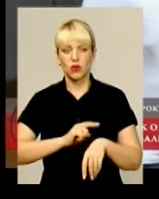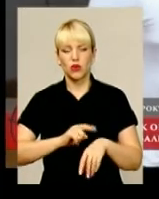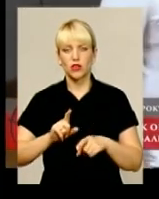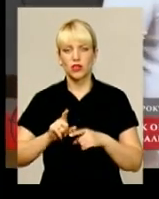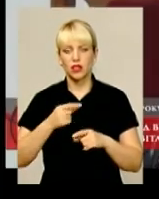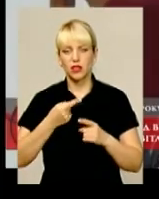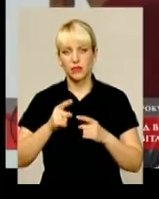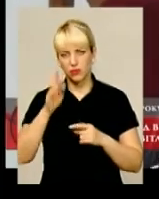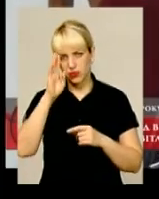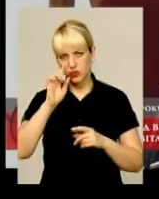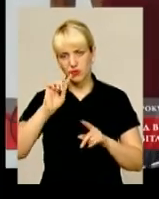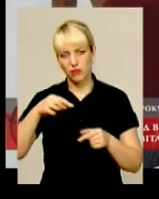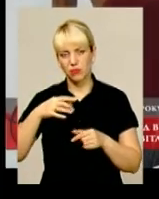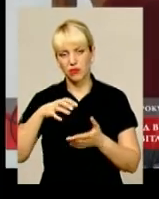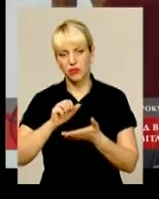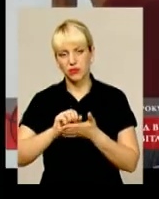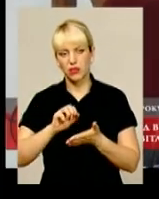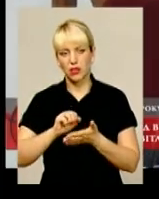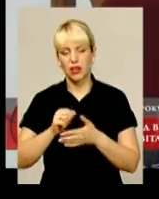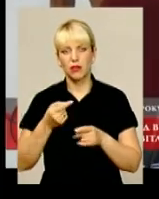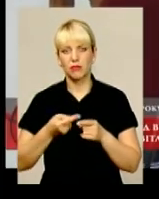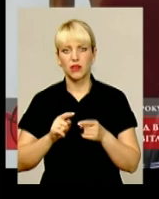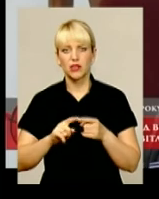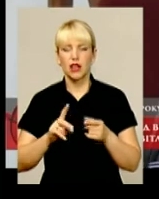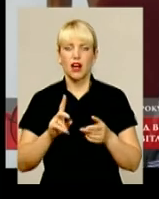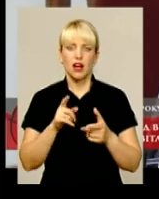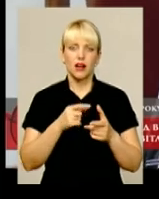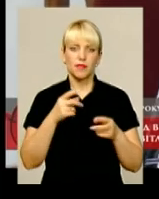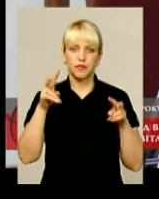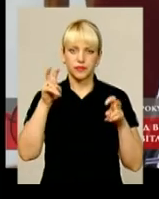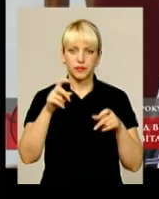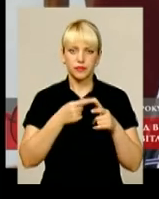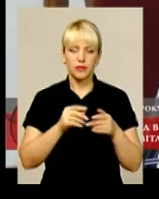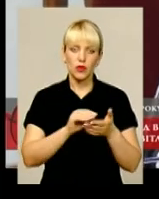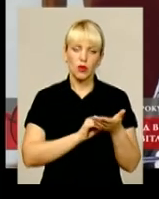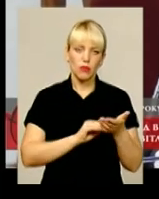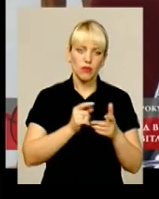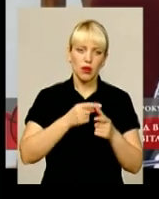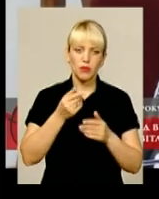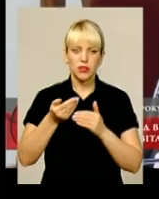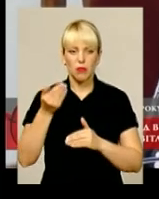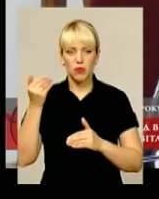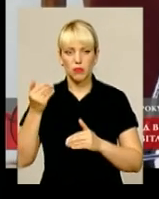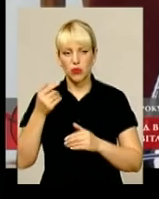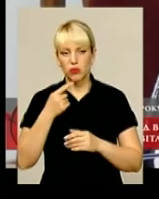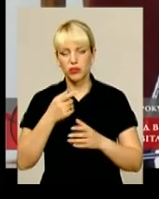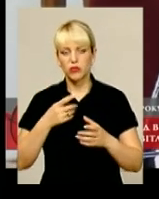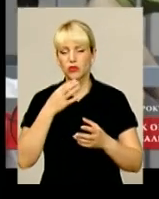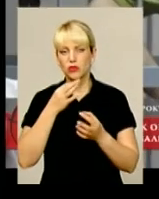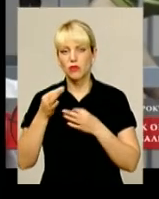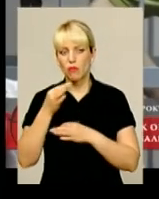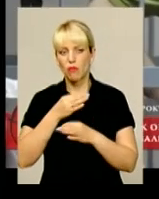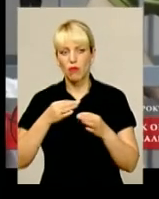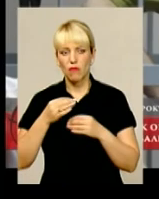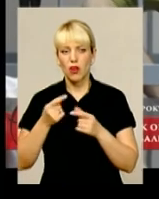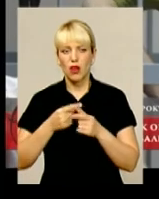вимагання. Цитую статтю закону «Вчинене повторно або за попередньою змовою групою осіб, або службовою особою з використанням